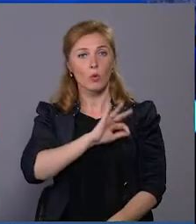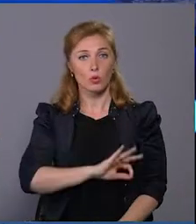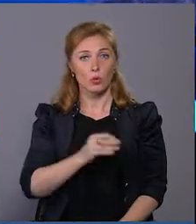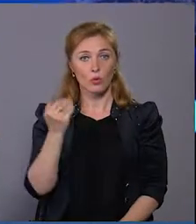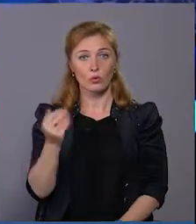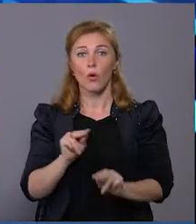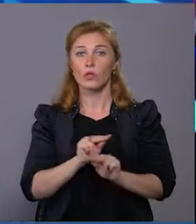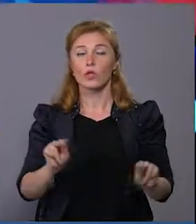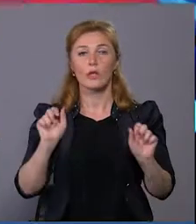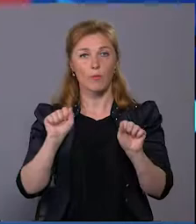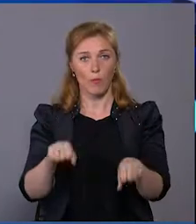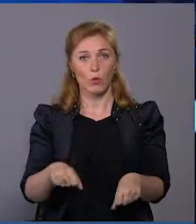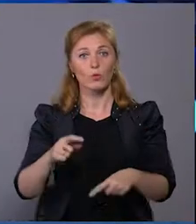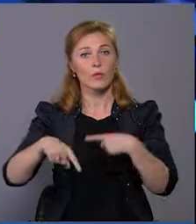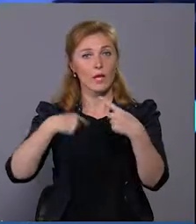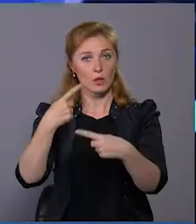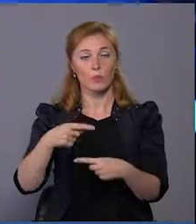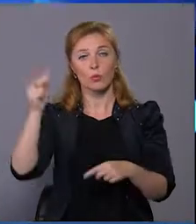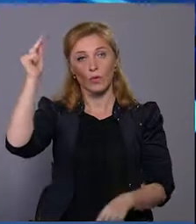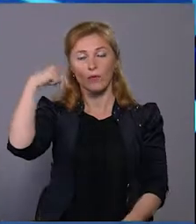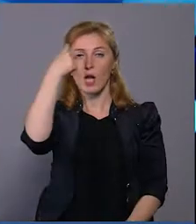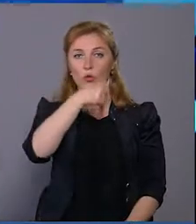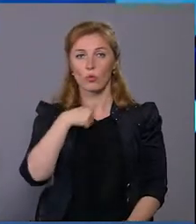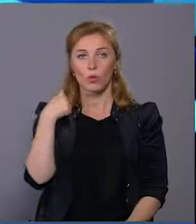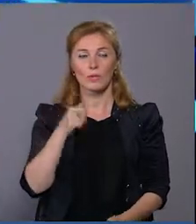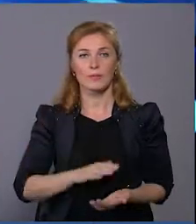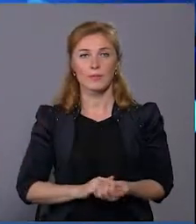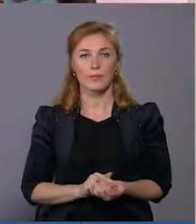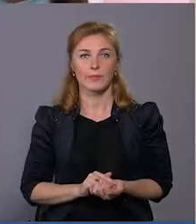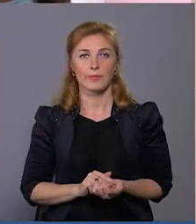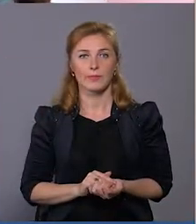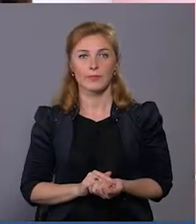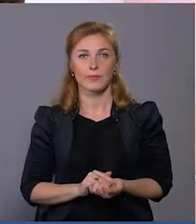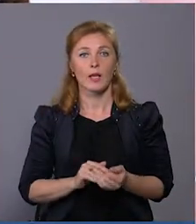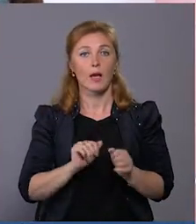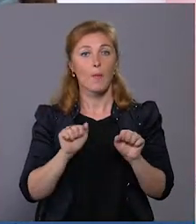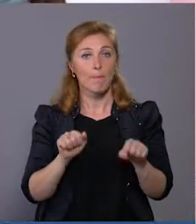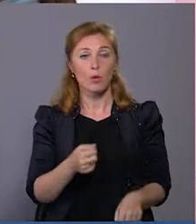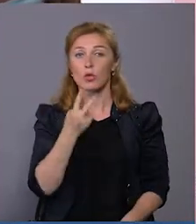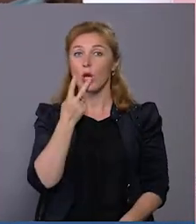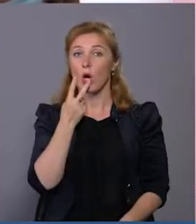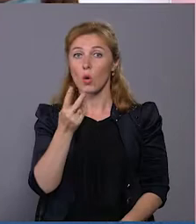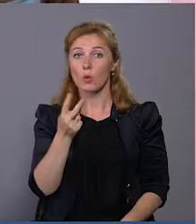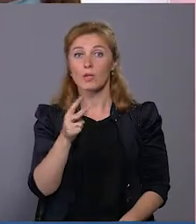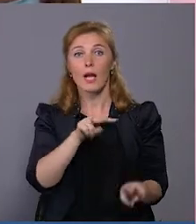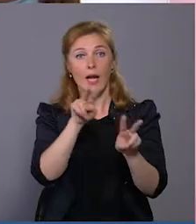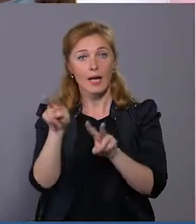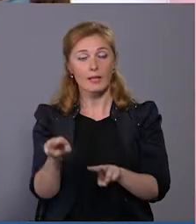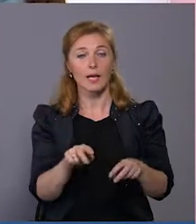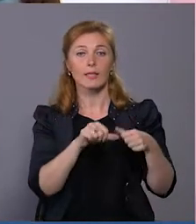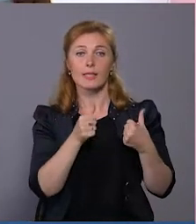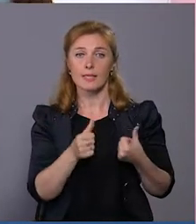його вчителі зможуть вже у наступному навчальному році. Можна розглядати і легені, і серце